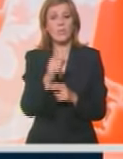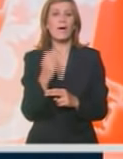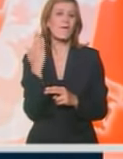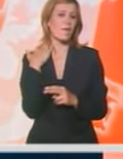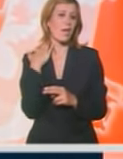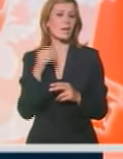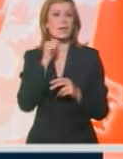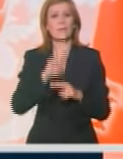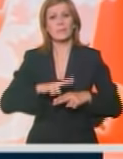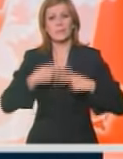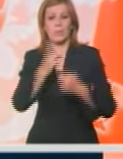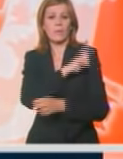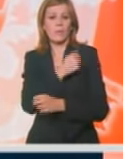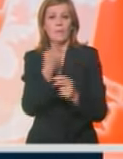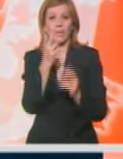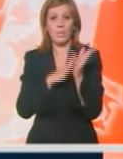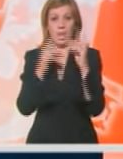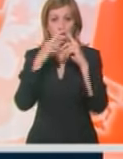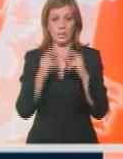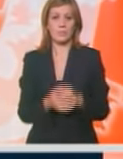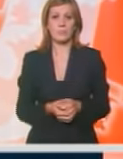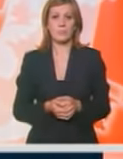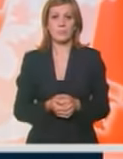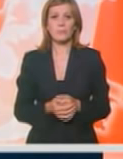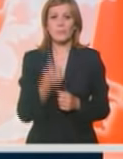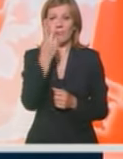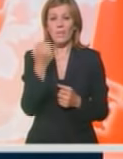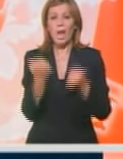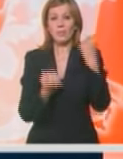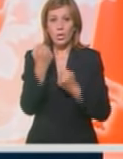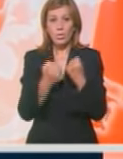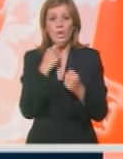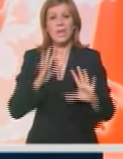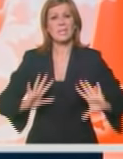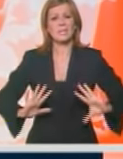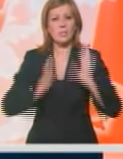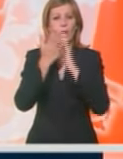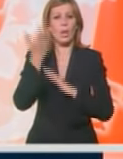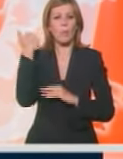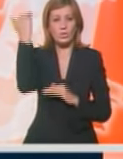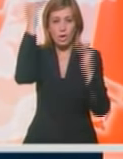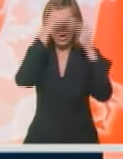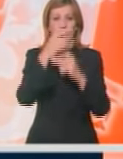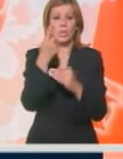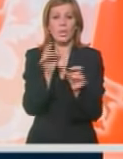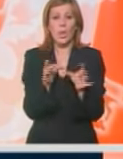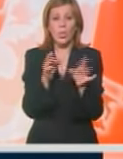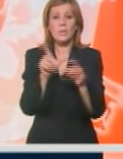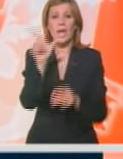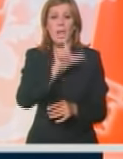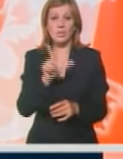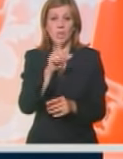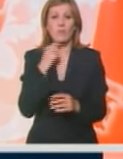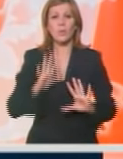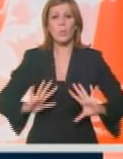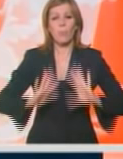vrat i prebačena je na VMA. A dva automobila su iz Gorela prošle noći u jednoj ulici u Leskovcu